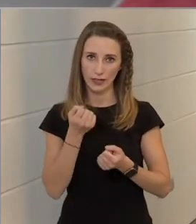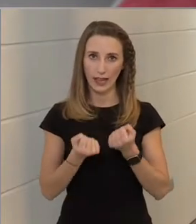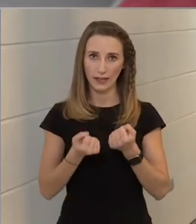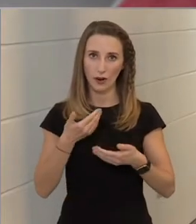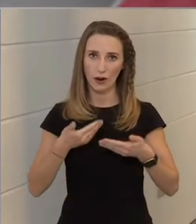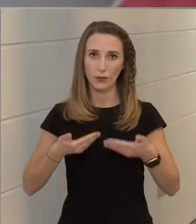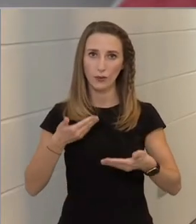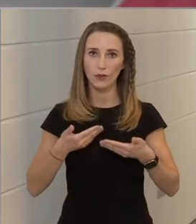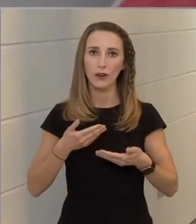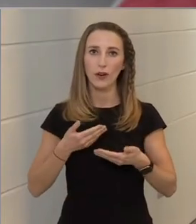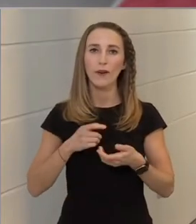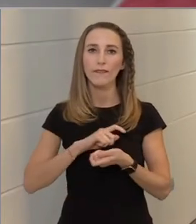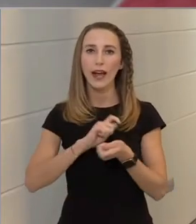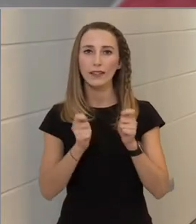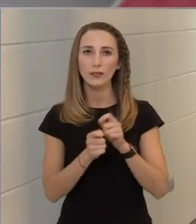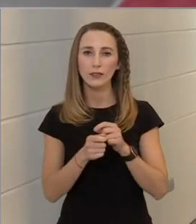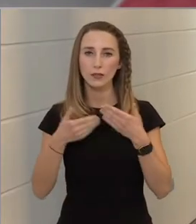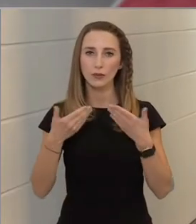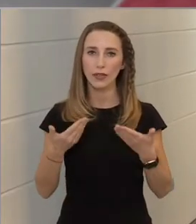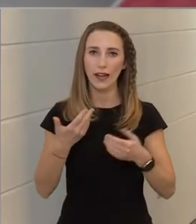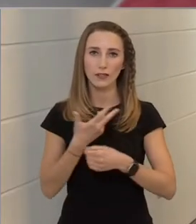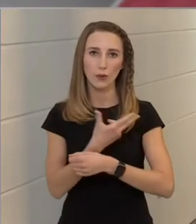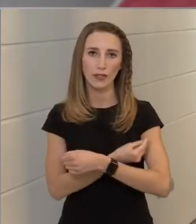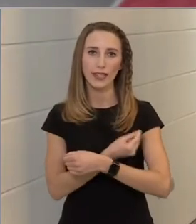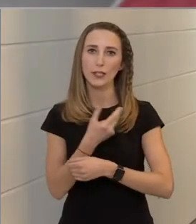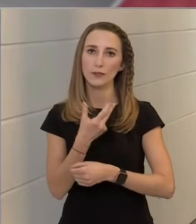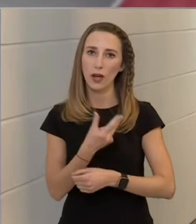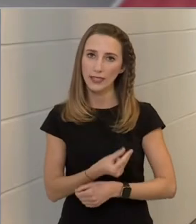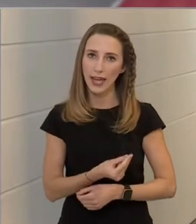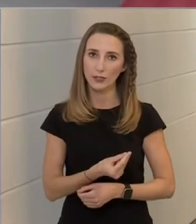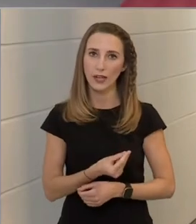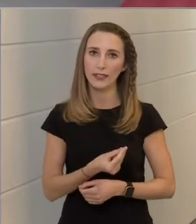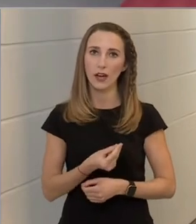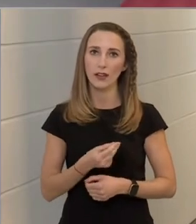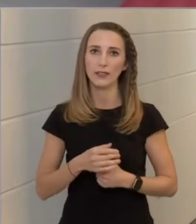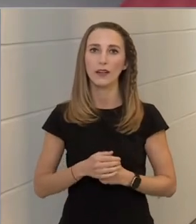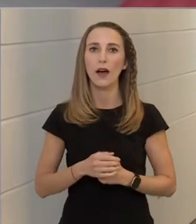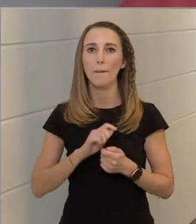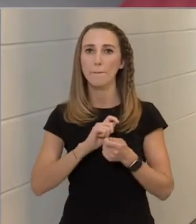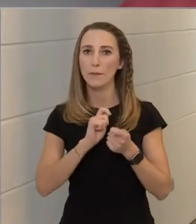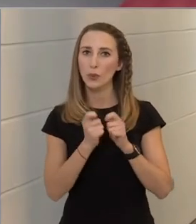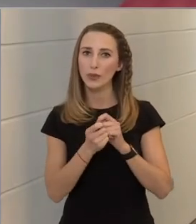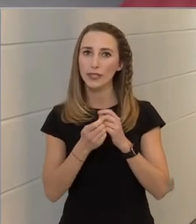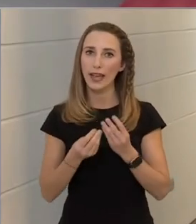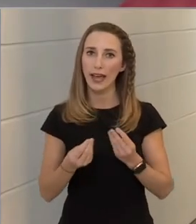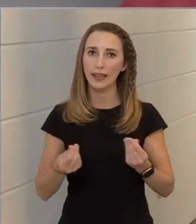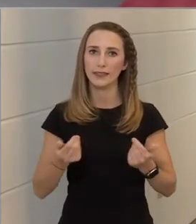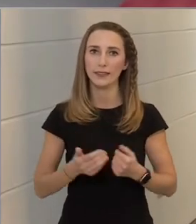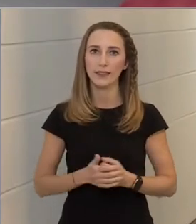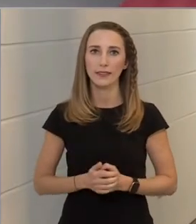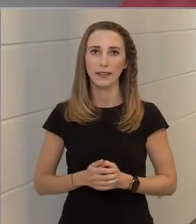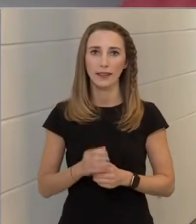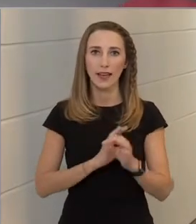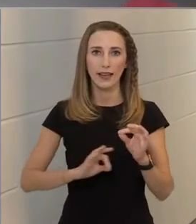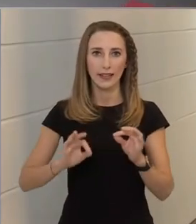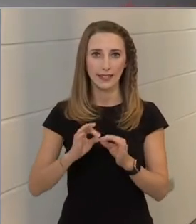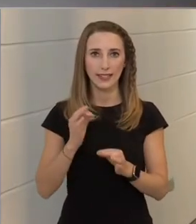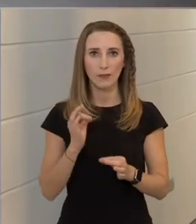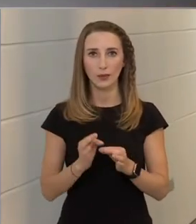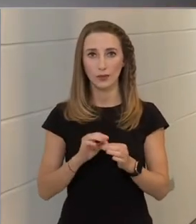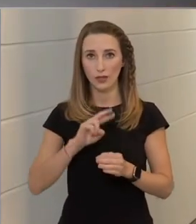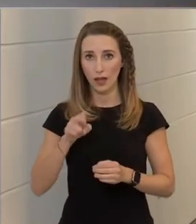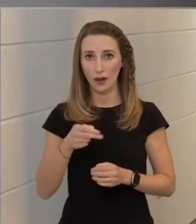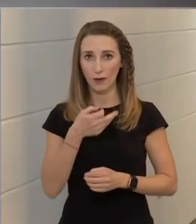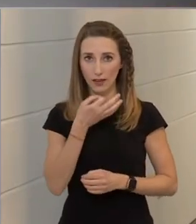változtassunk-e az oltás beadásának a módján. Egészen pontosan